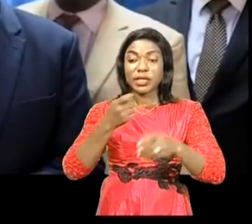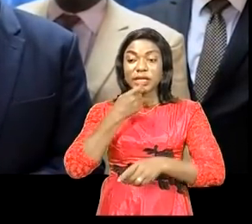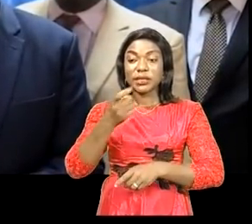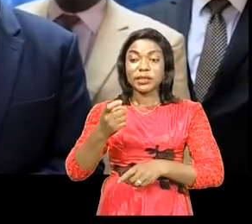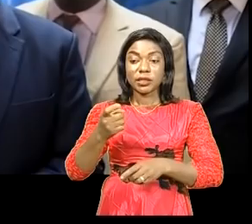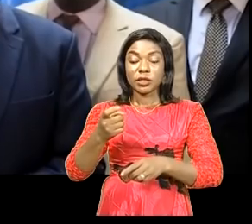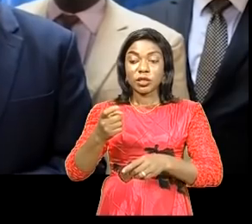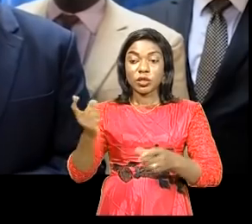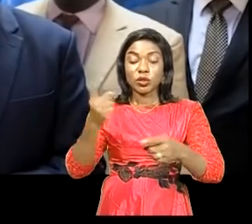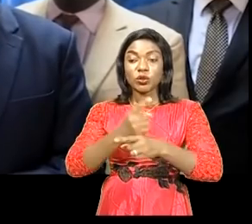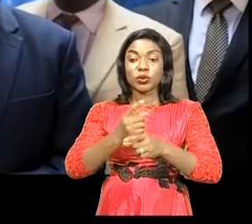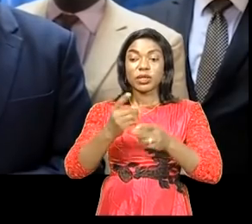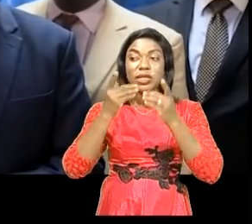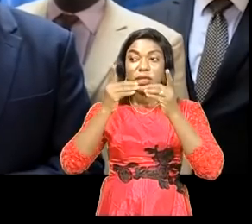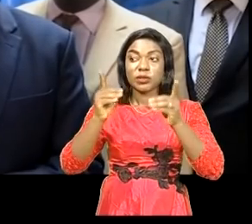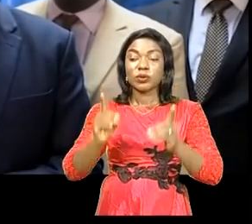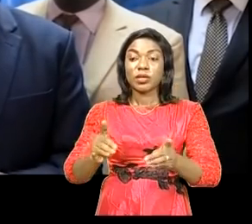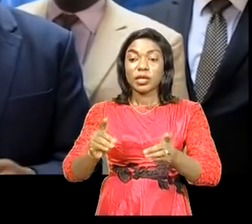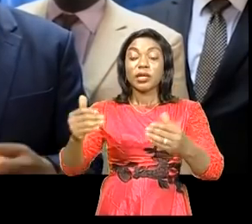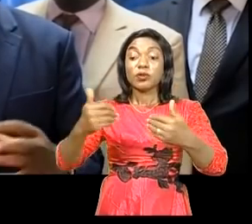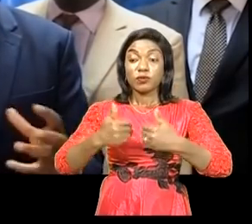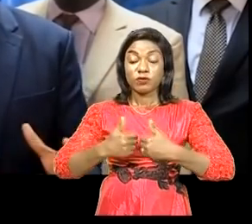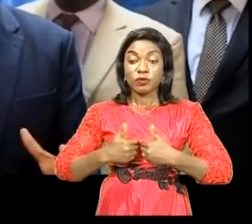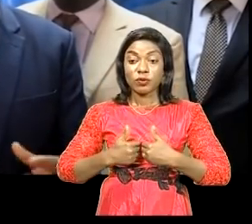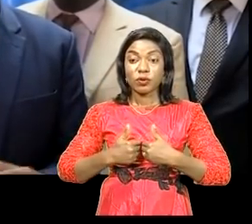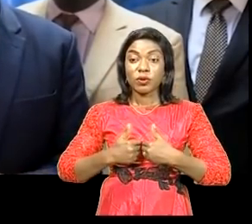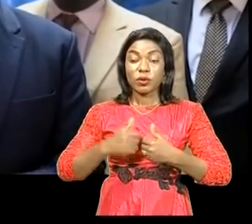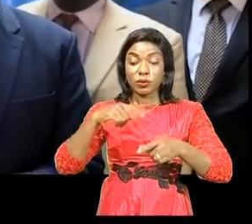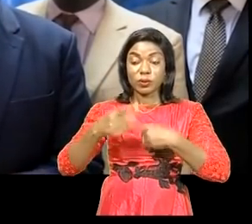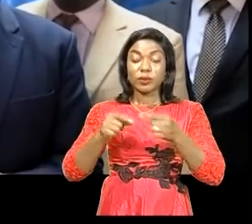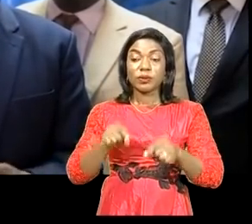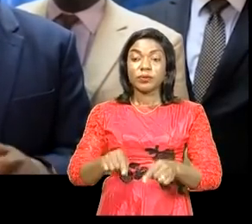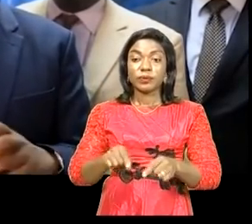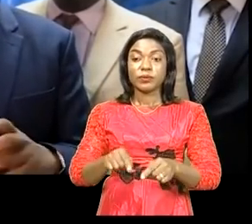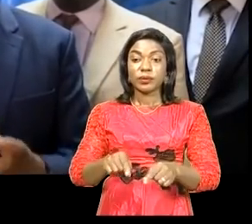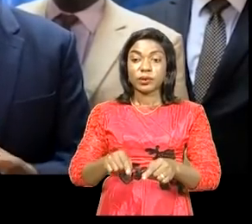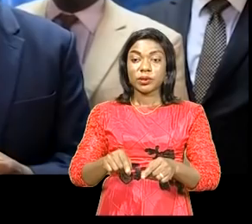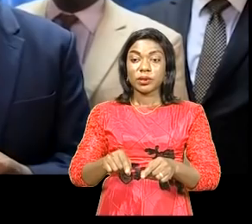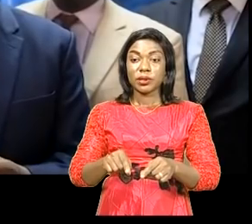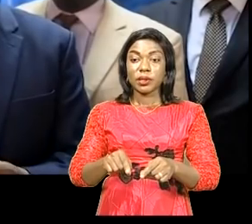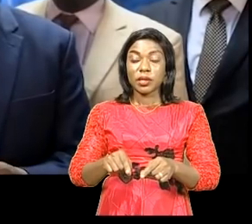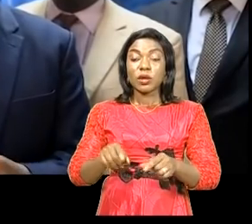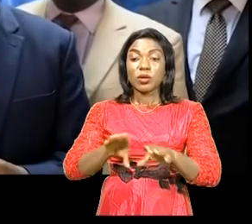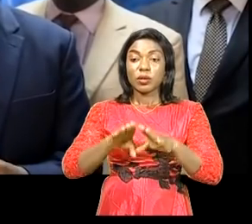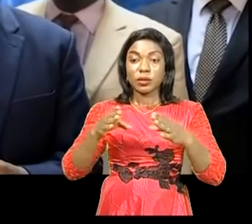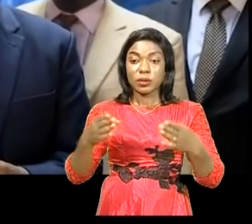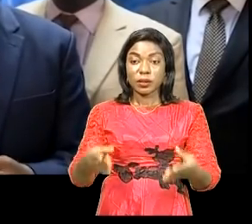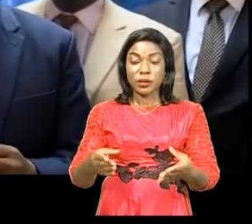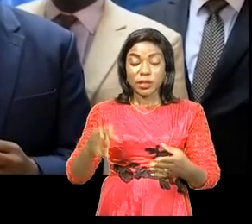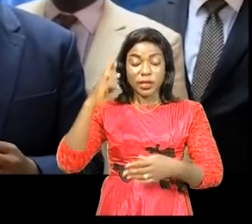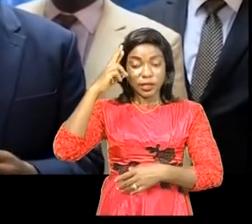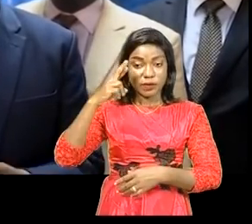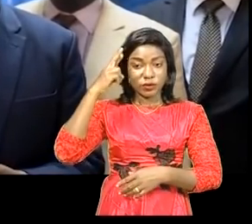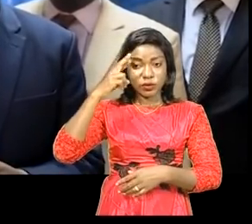conférence de presse, que nous voulons, à partir de cet événement malheureux, qu'il y ait un déclenchement d'une réflexion